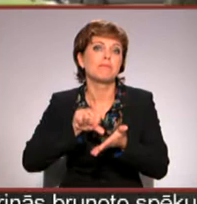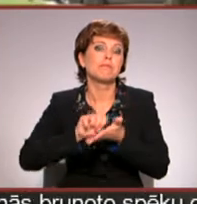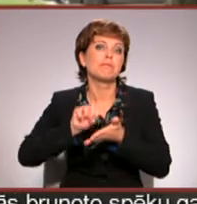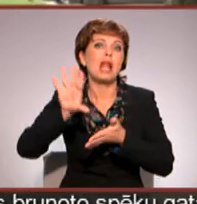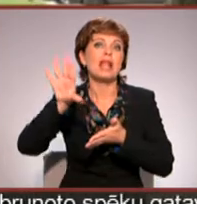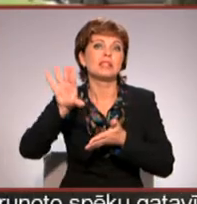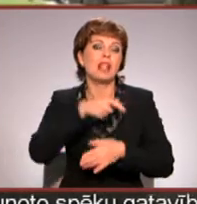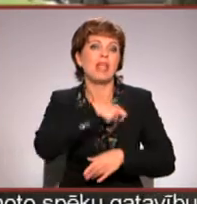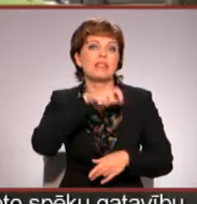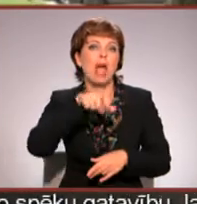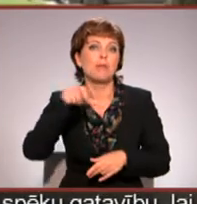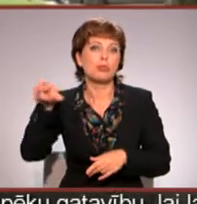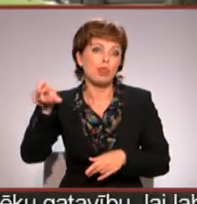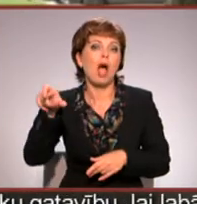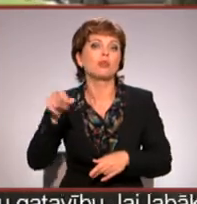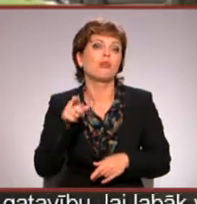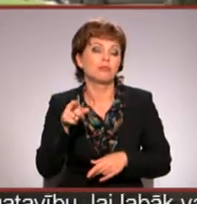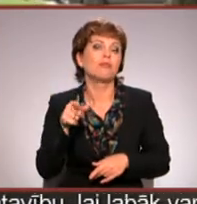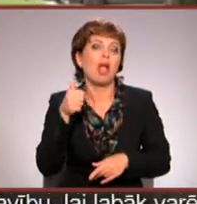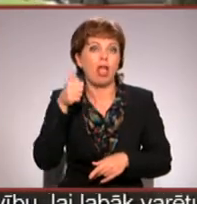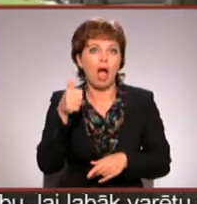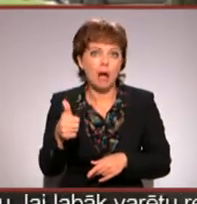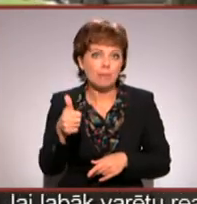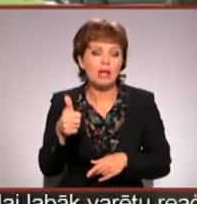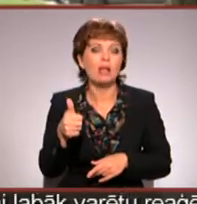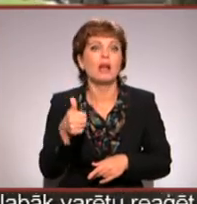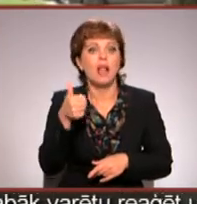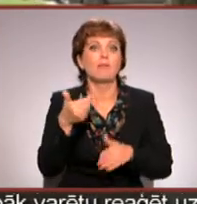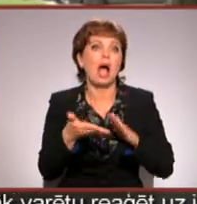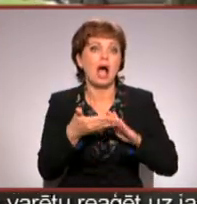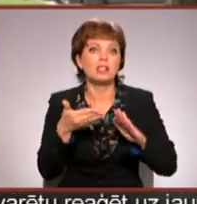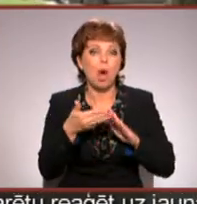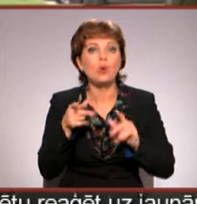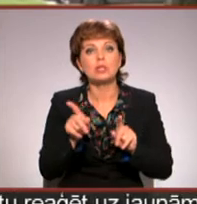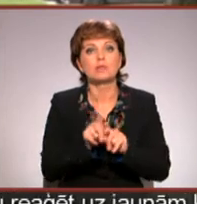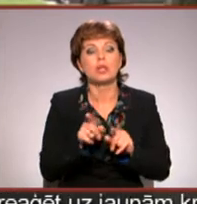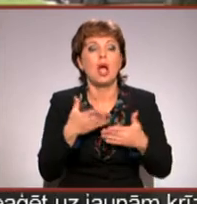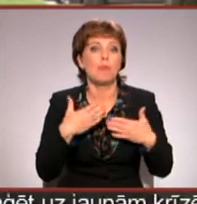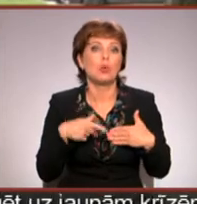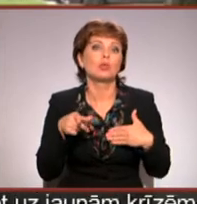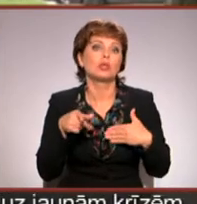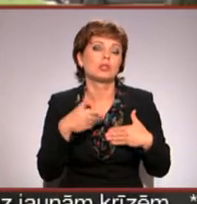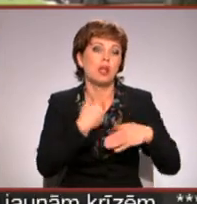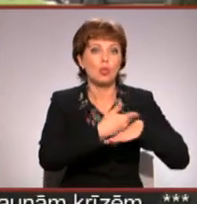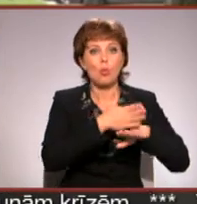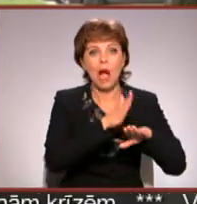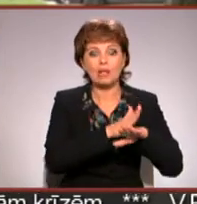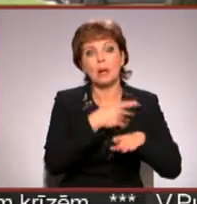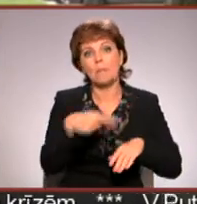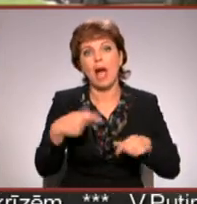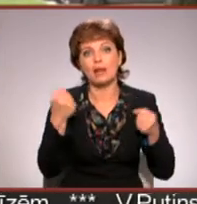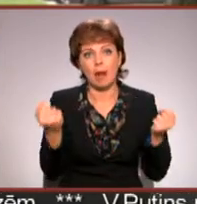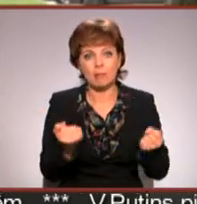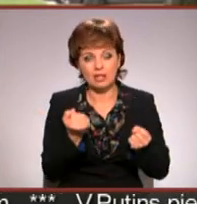deputātiem tika atzīstams kā labs, bija labas atsauksmes ļoti. Tad ir vienkārši mūsu komunāli nodalīt pāriem darbiniekiem, ko